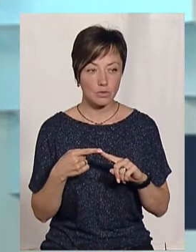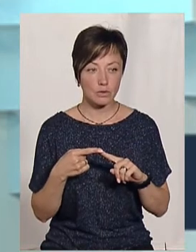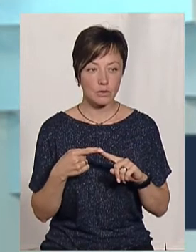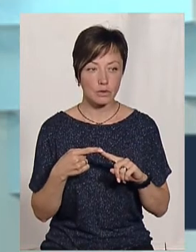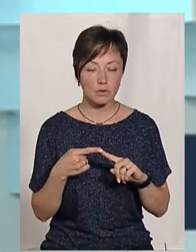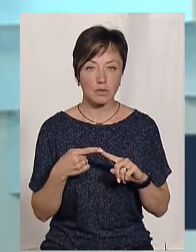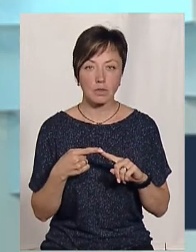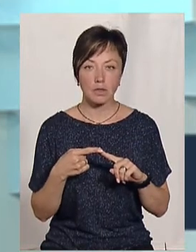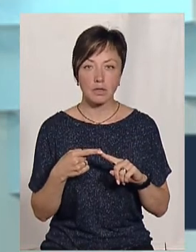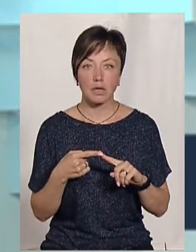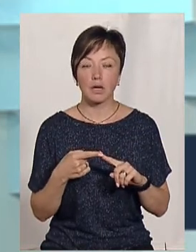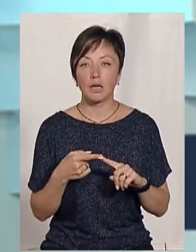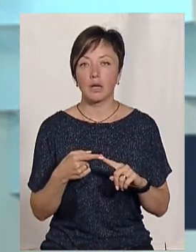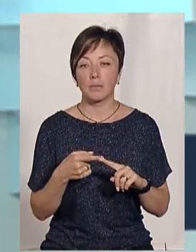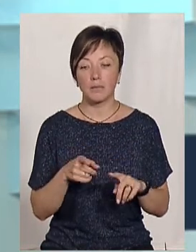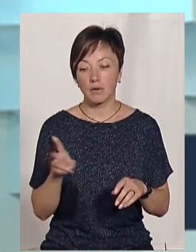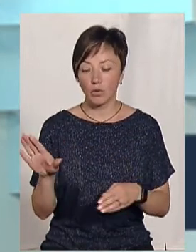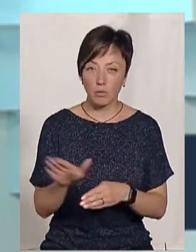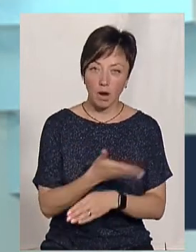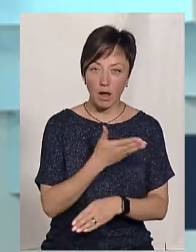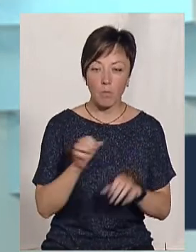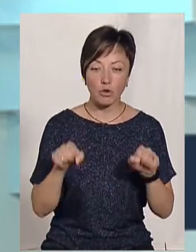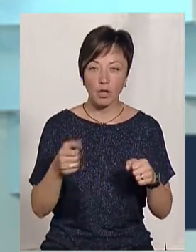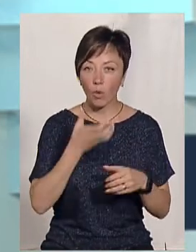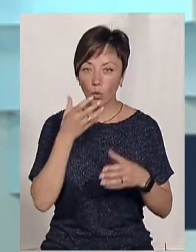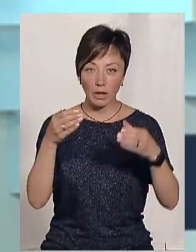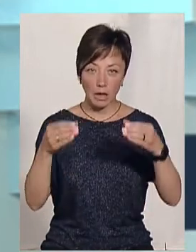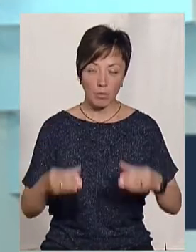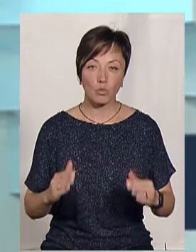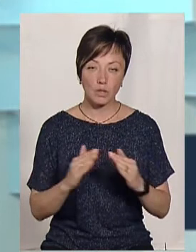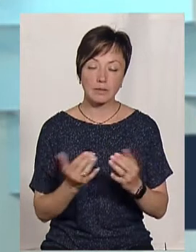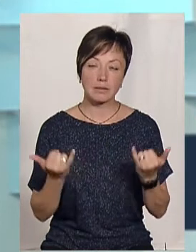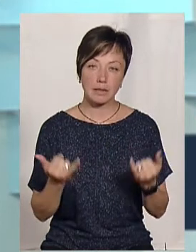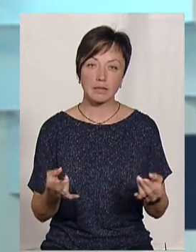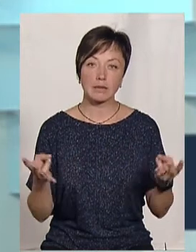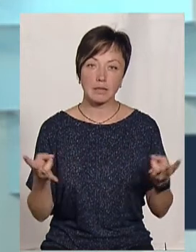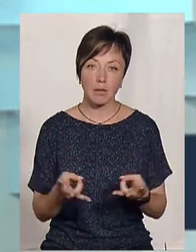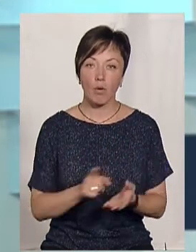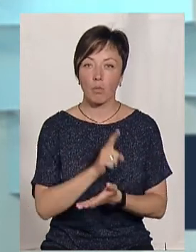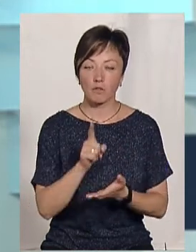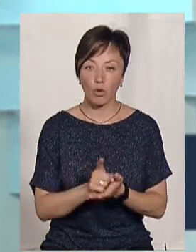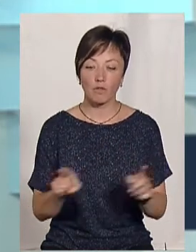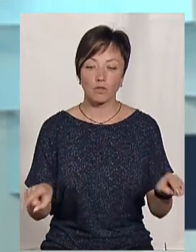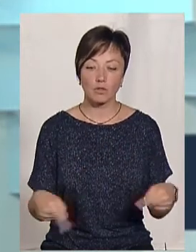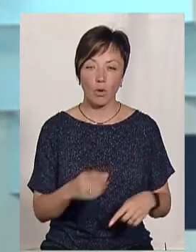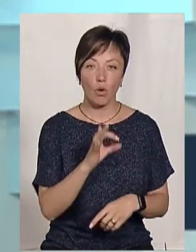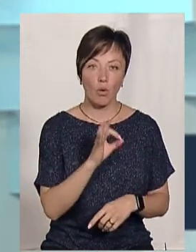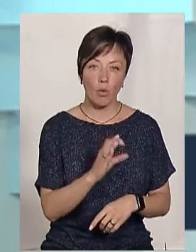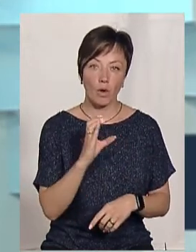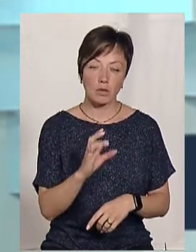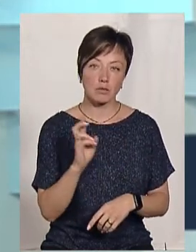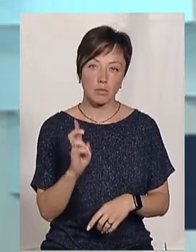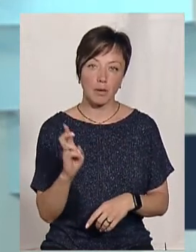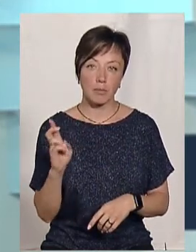забрали можливість утеплювати. Для того, щоб утеплити будинок, зараз обов'язково треба створювати ОСБ. І це дуже